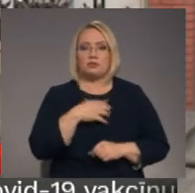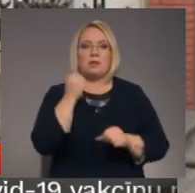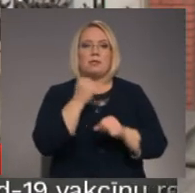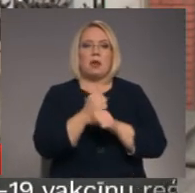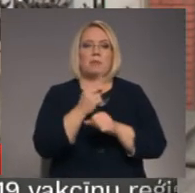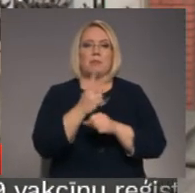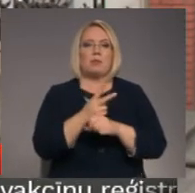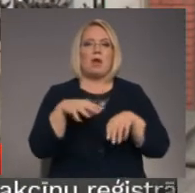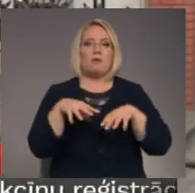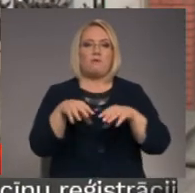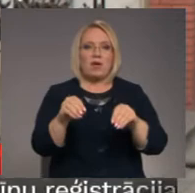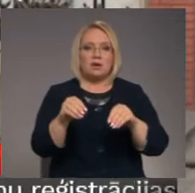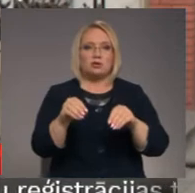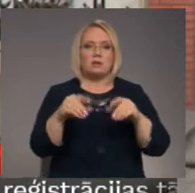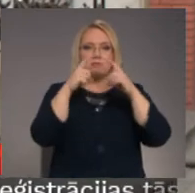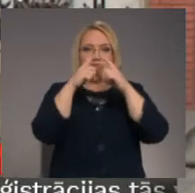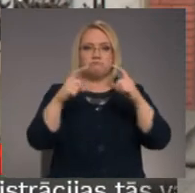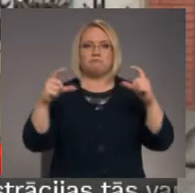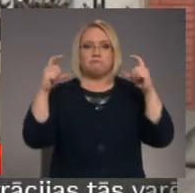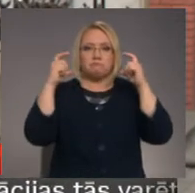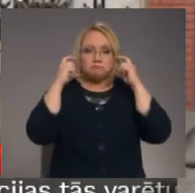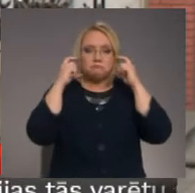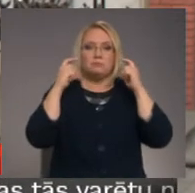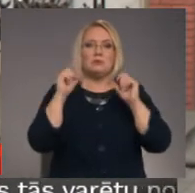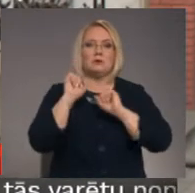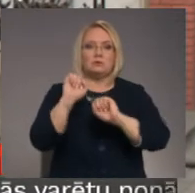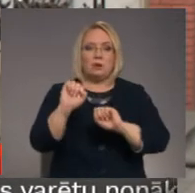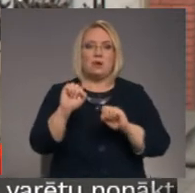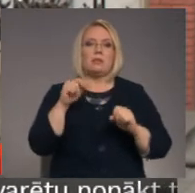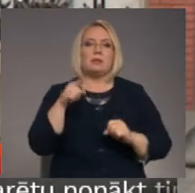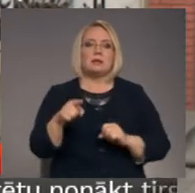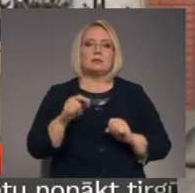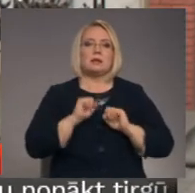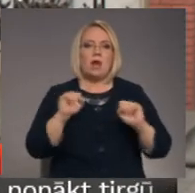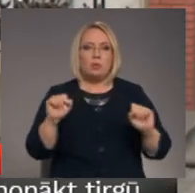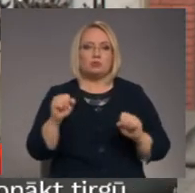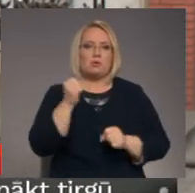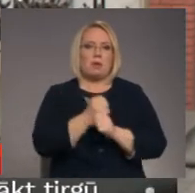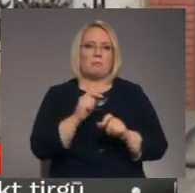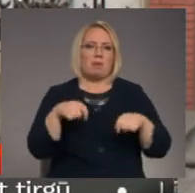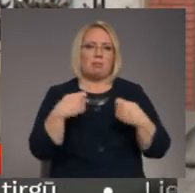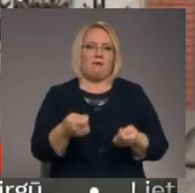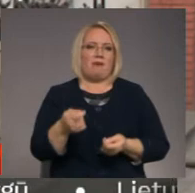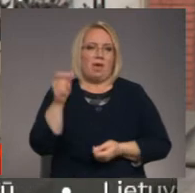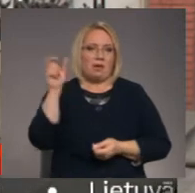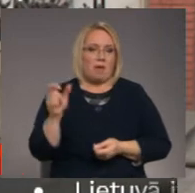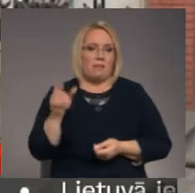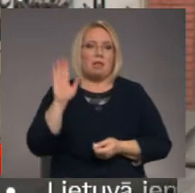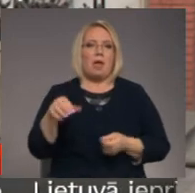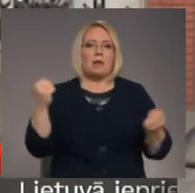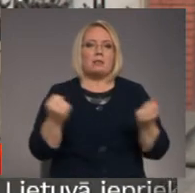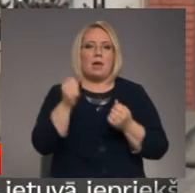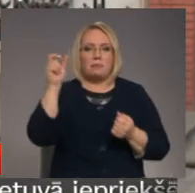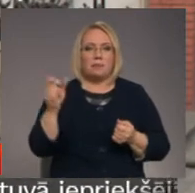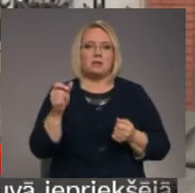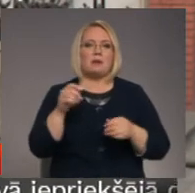veikšanai, šajā gadījumā deguna un mutas dobuma aizsagustāt, ir jānodrošina darba devējiem, lai darbinieks varētu pilnvērtīgi